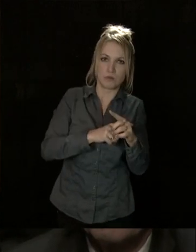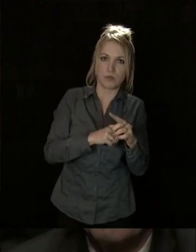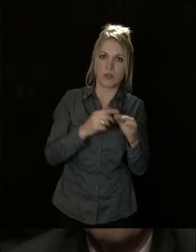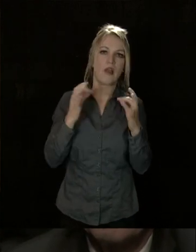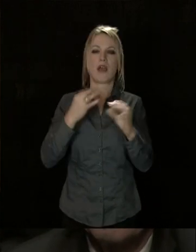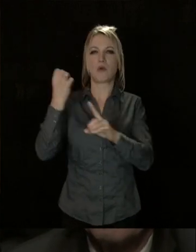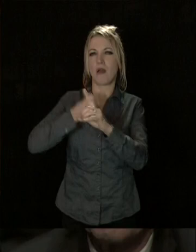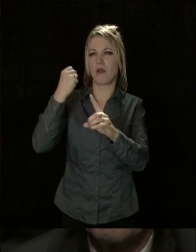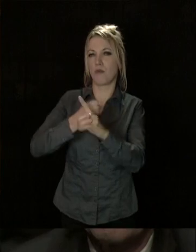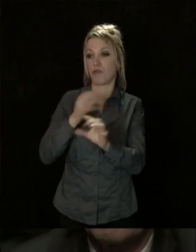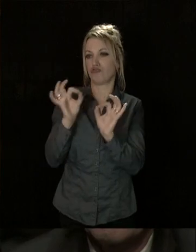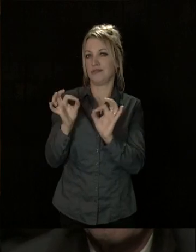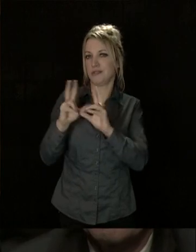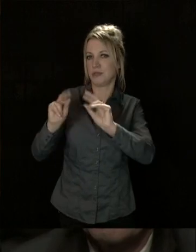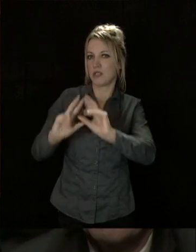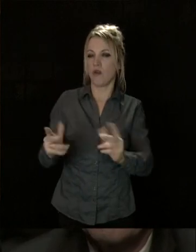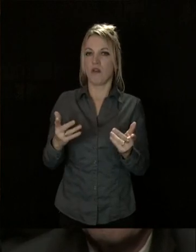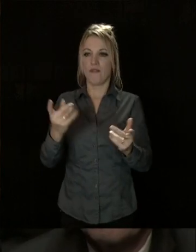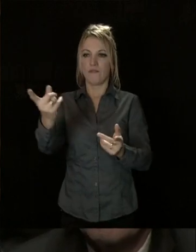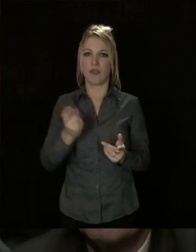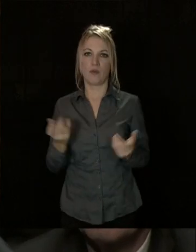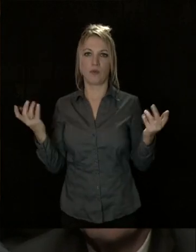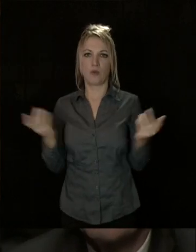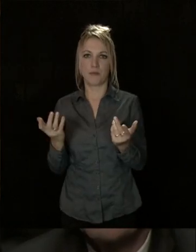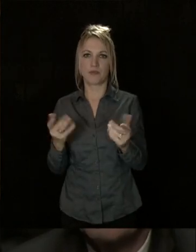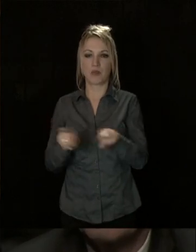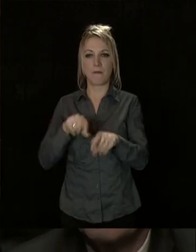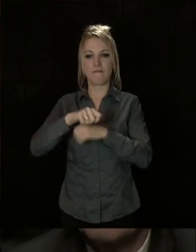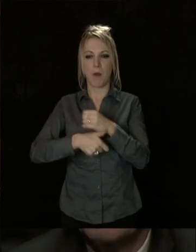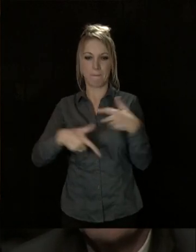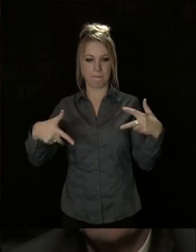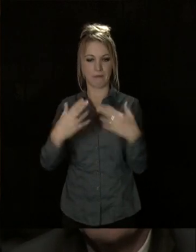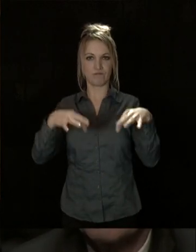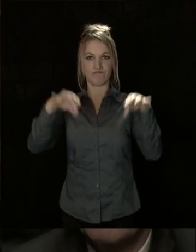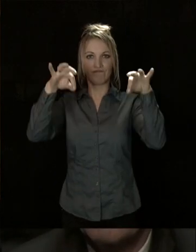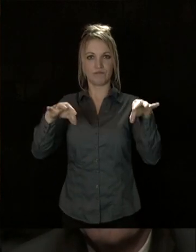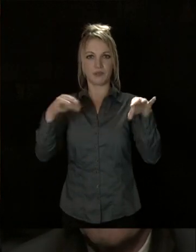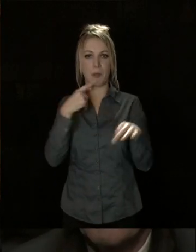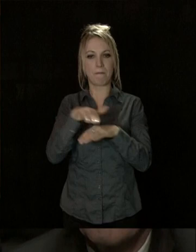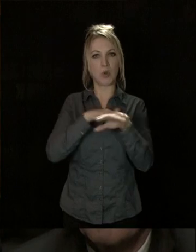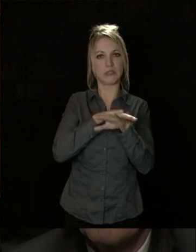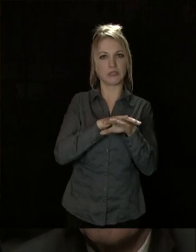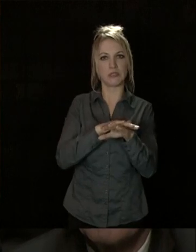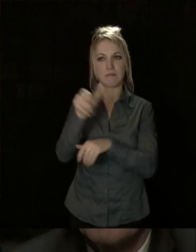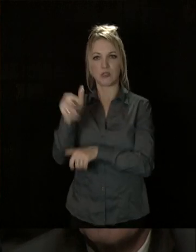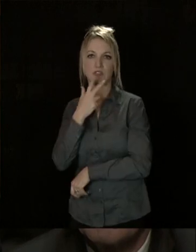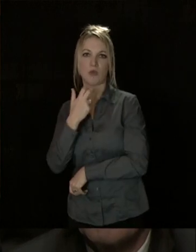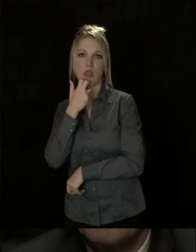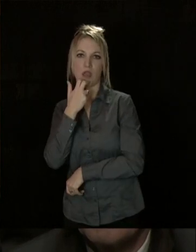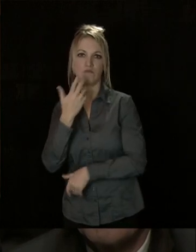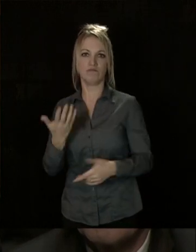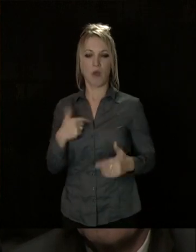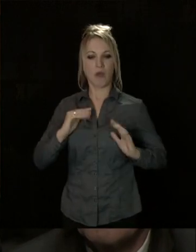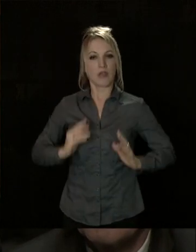combat dont je viens de parler est sans doute à l'origine d'une forme de coupure entre la politique et nos compatriotes. Mon